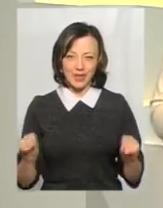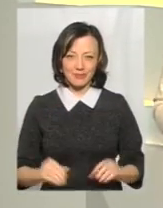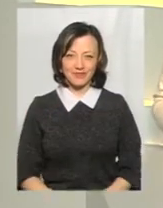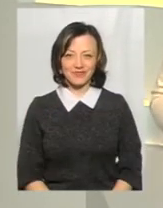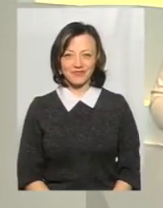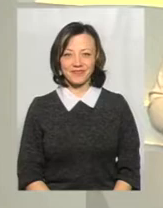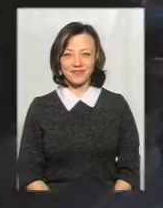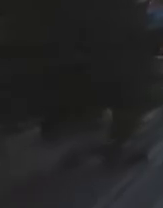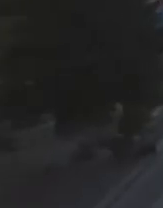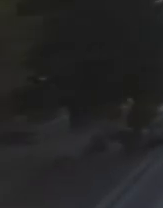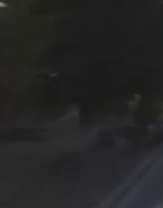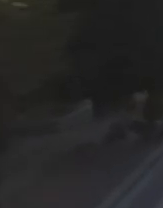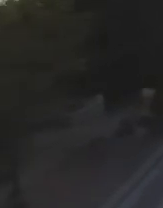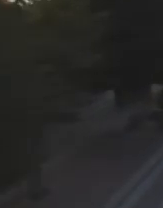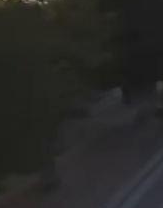Па-па.